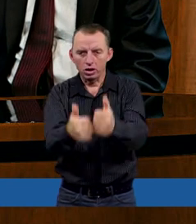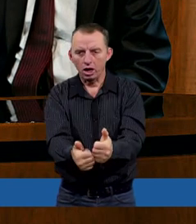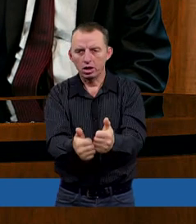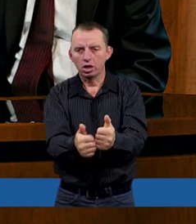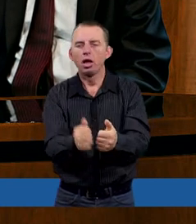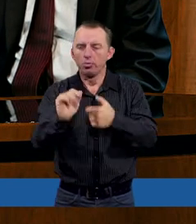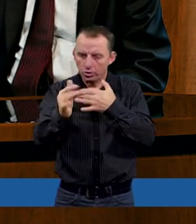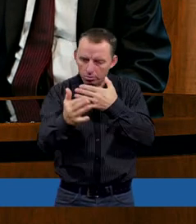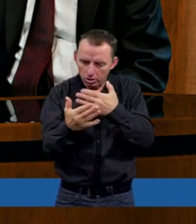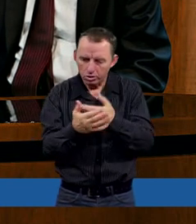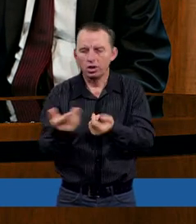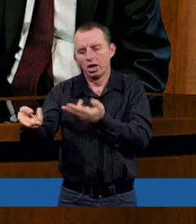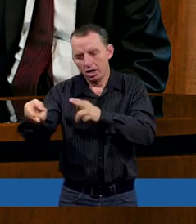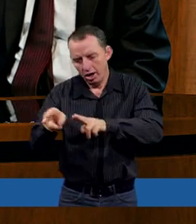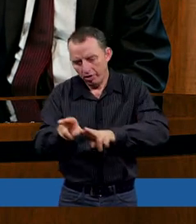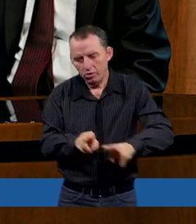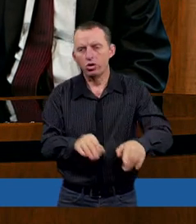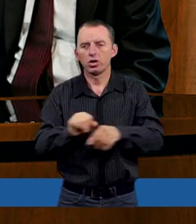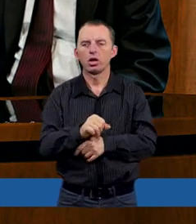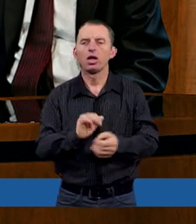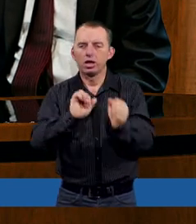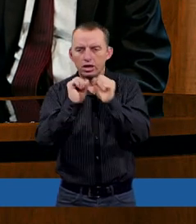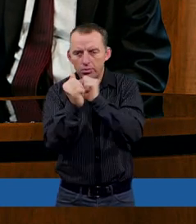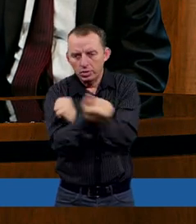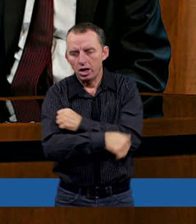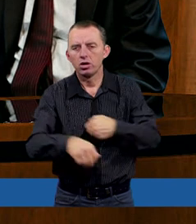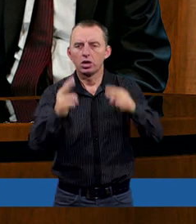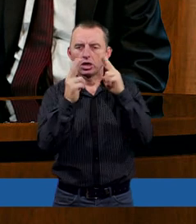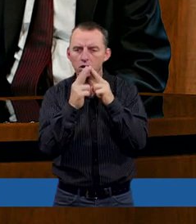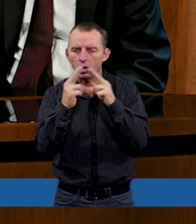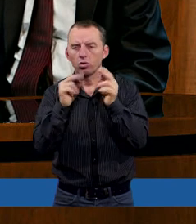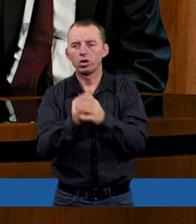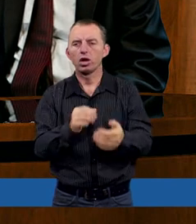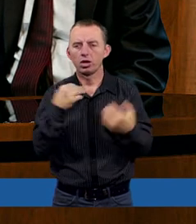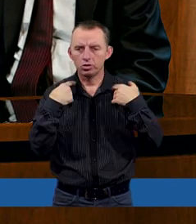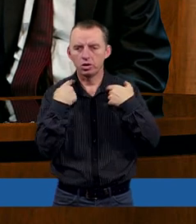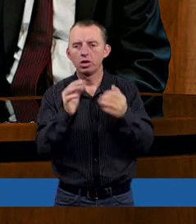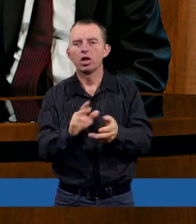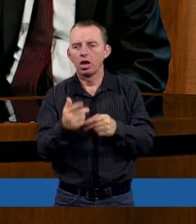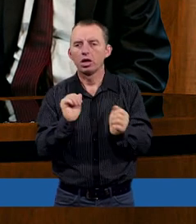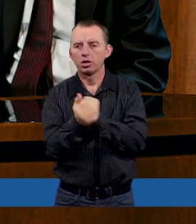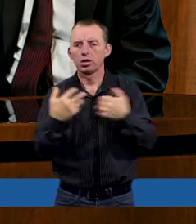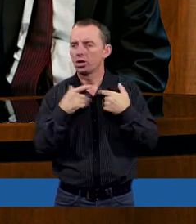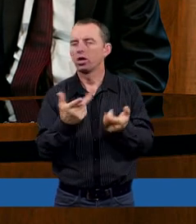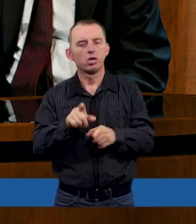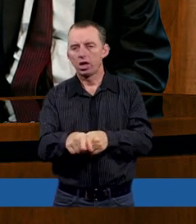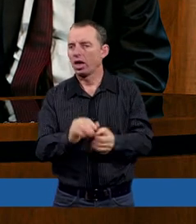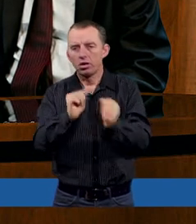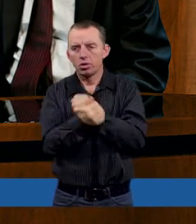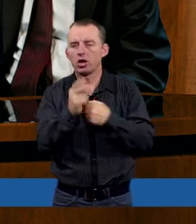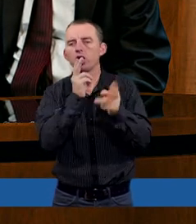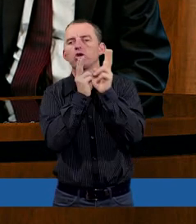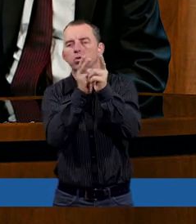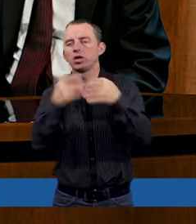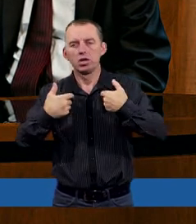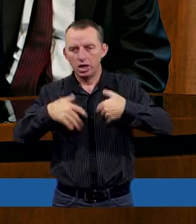Przybliżcie się do Boga, nawróćcie się, zmieńcie swój stosunek, zmieńcie swoje życie. Ale oni się tylko śmiali.